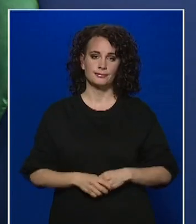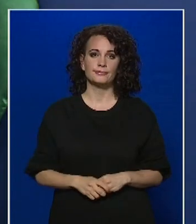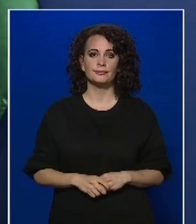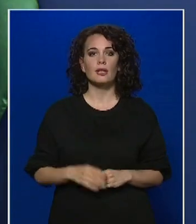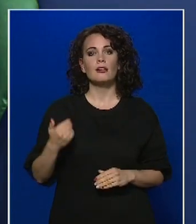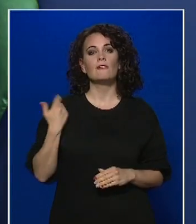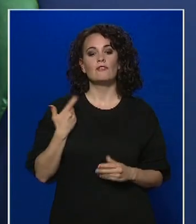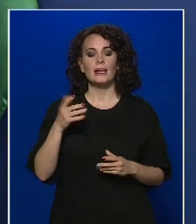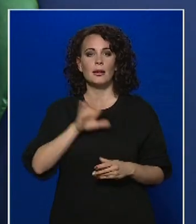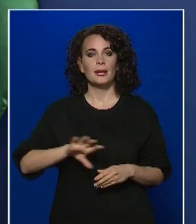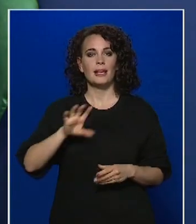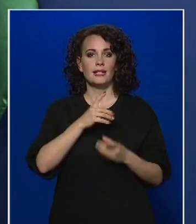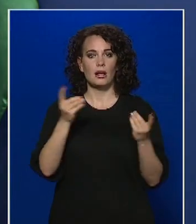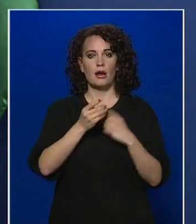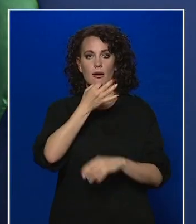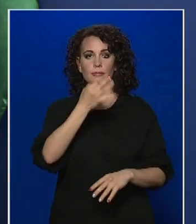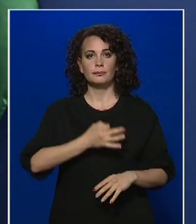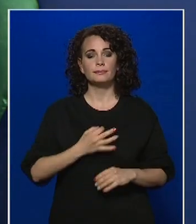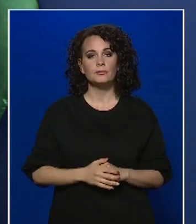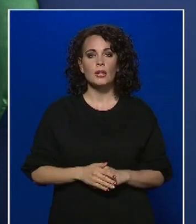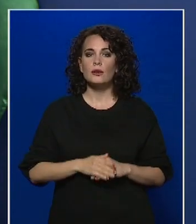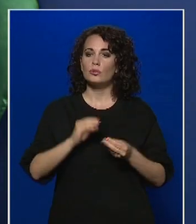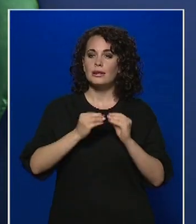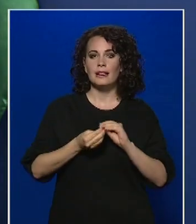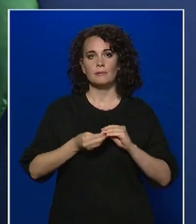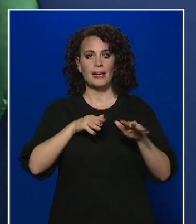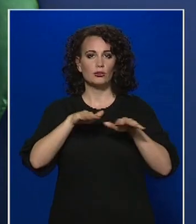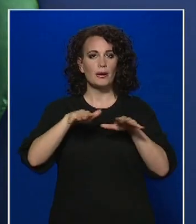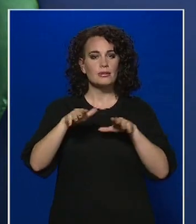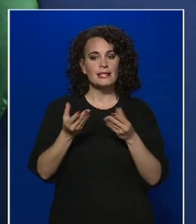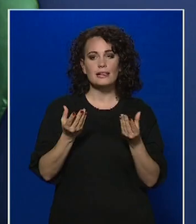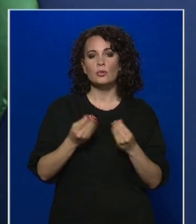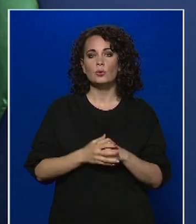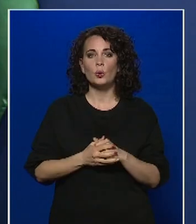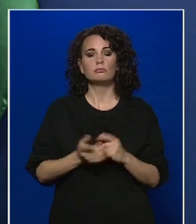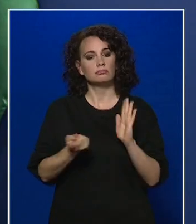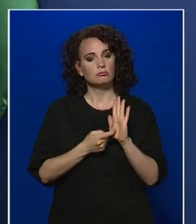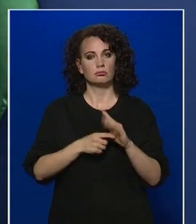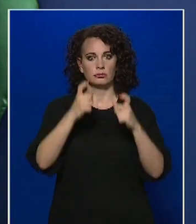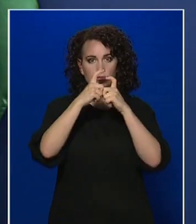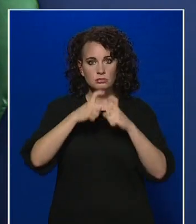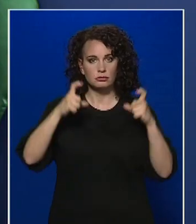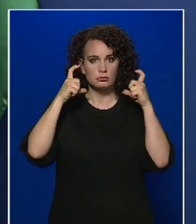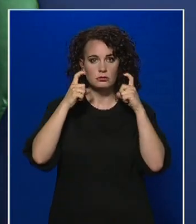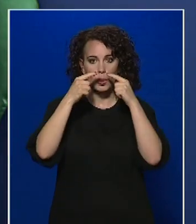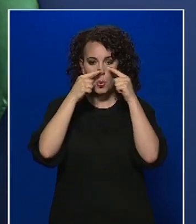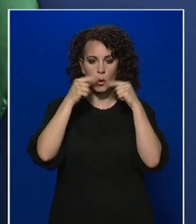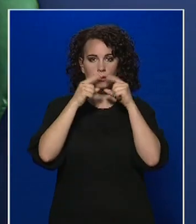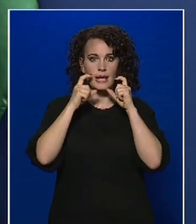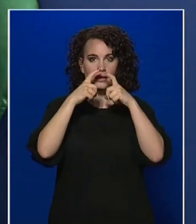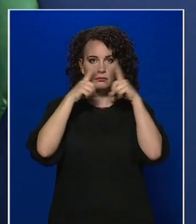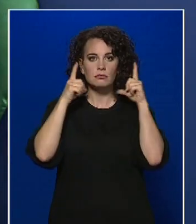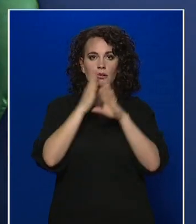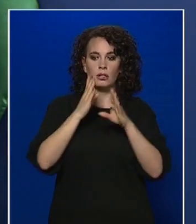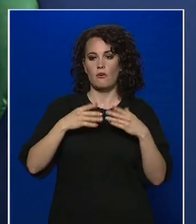megyei hírlap megkeresése. Az üzletekben és a tömegközlekedési eszközökön mindenki köteles a szájat és az orrot eltakaró eszközt, például orvosi